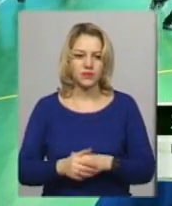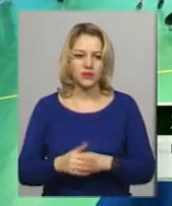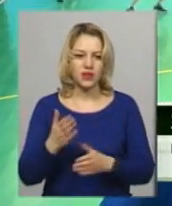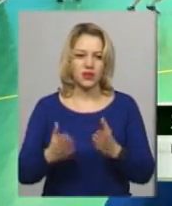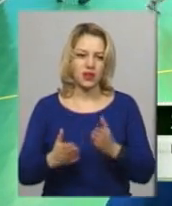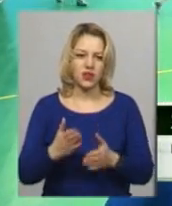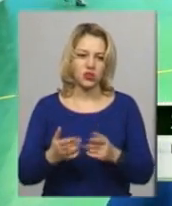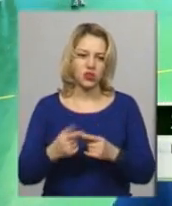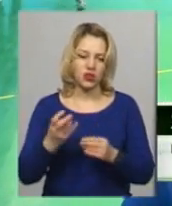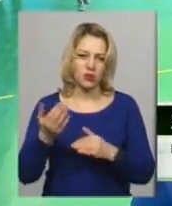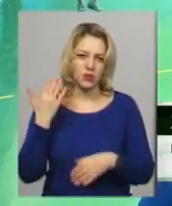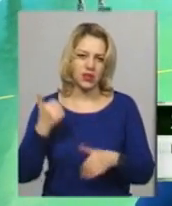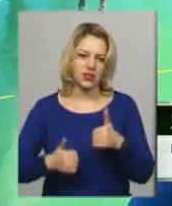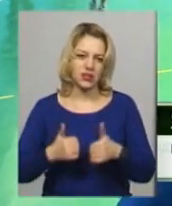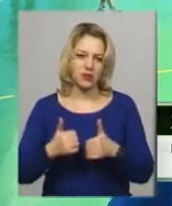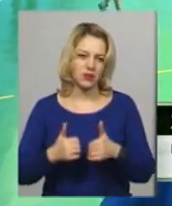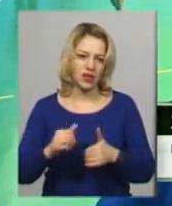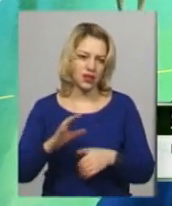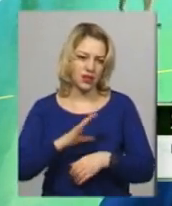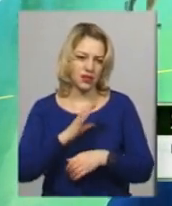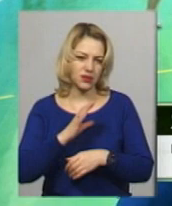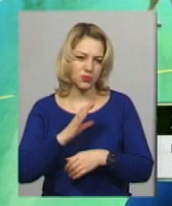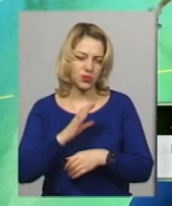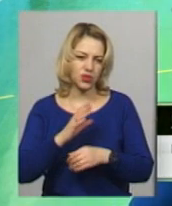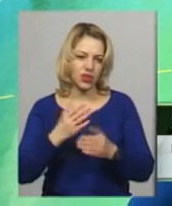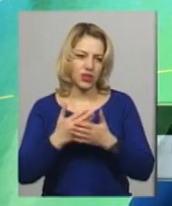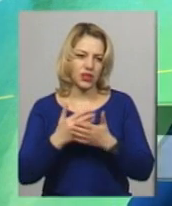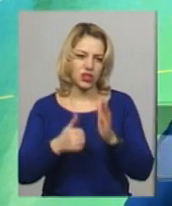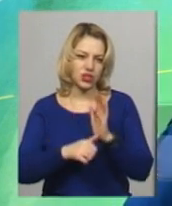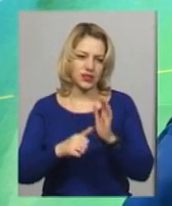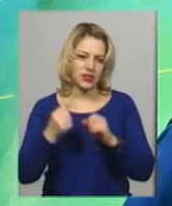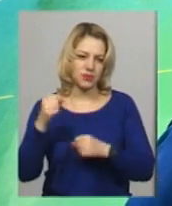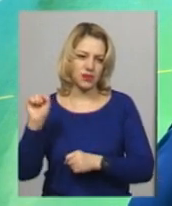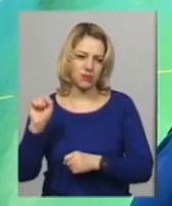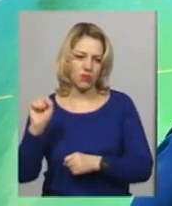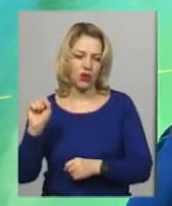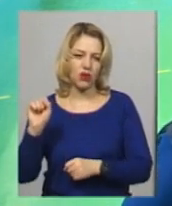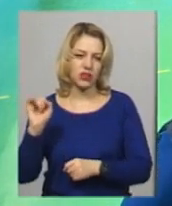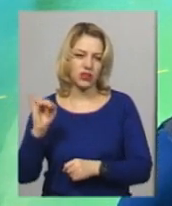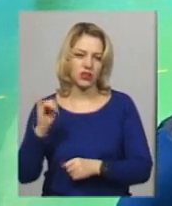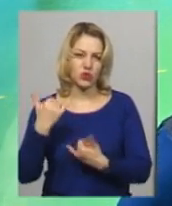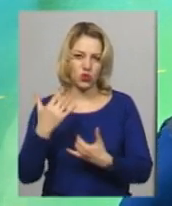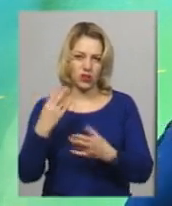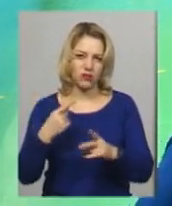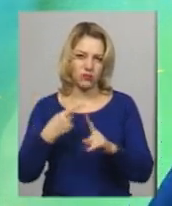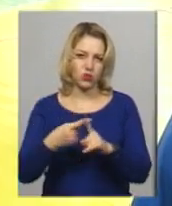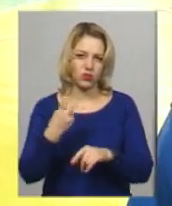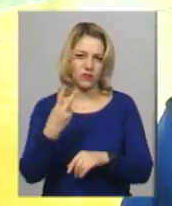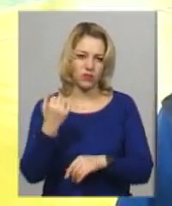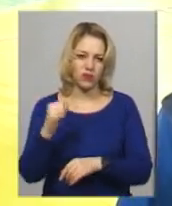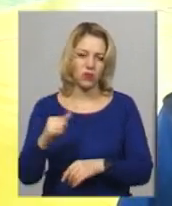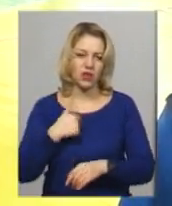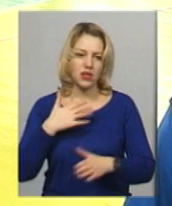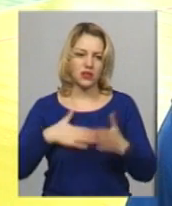вона на попередній звані взяла першу місцю, шість перемог і ще сьогодні дві перемоги. Я